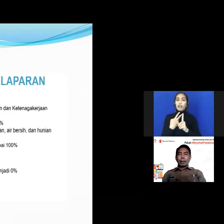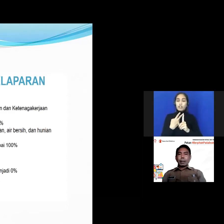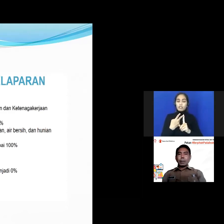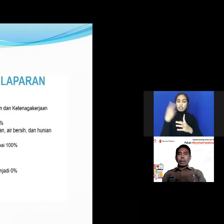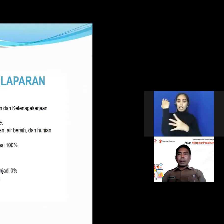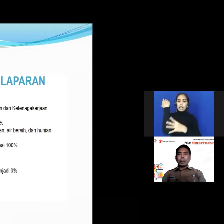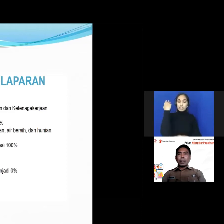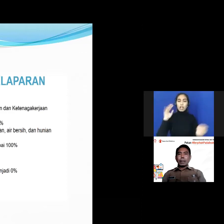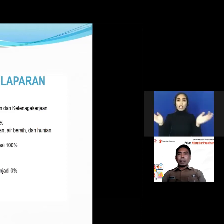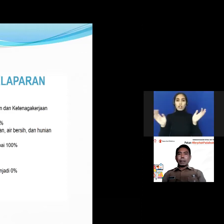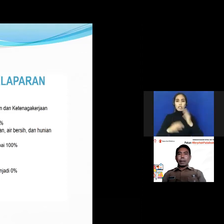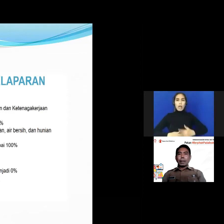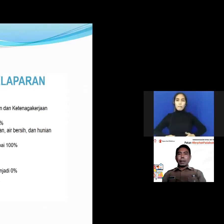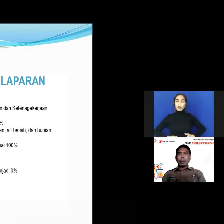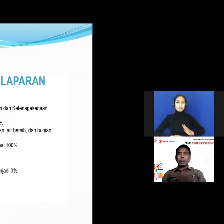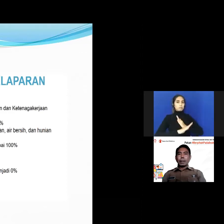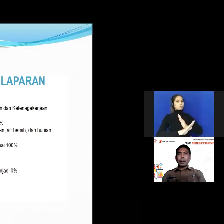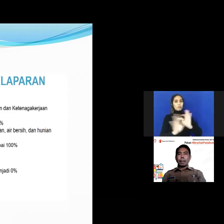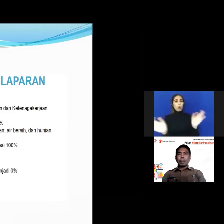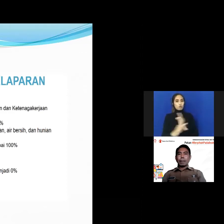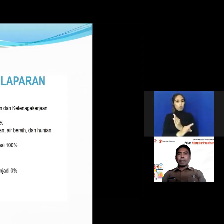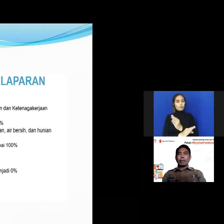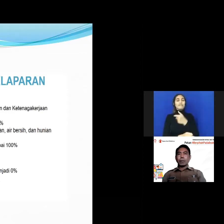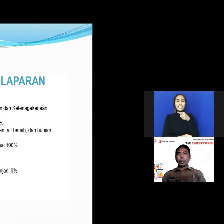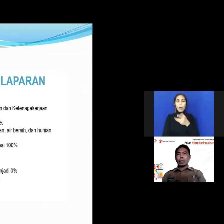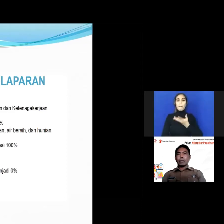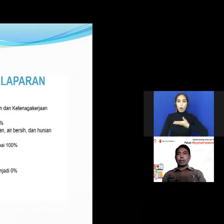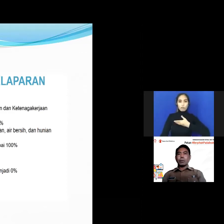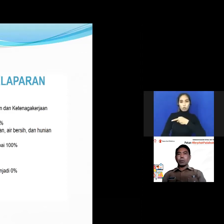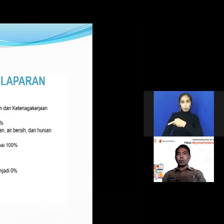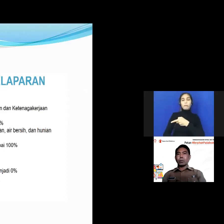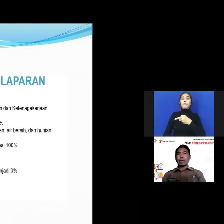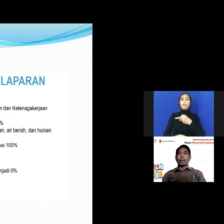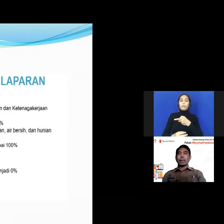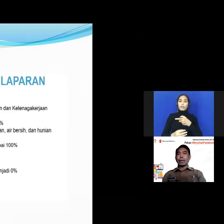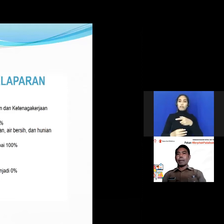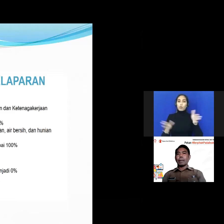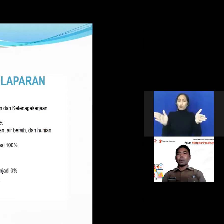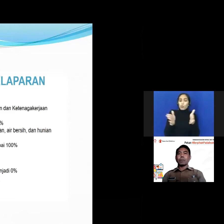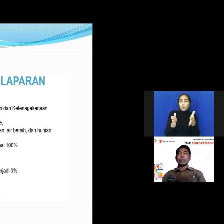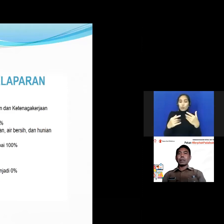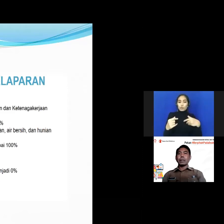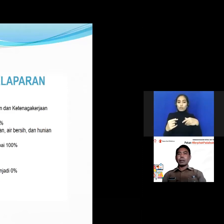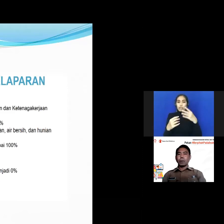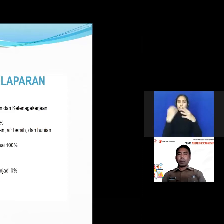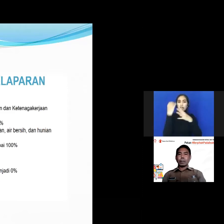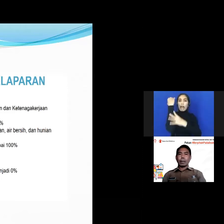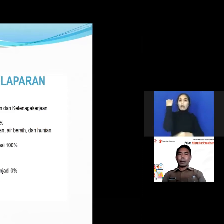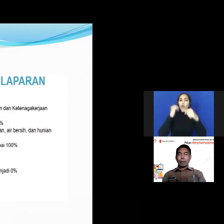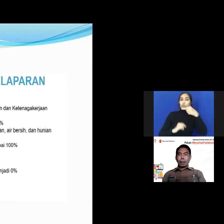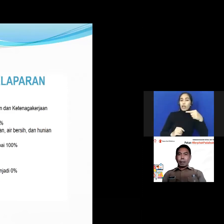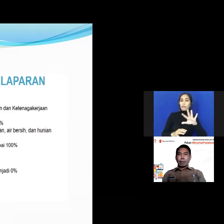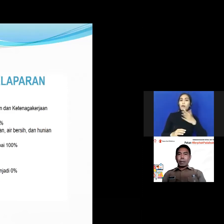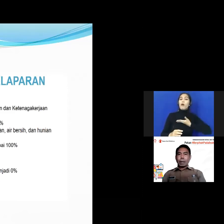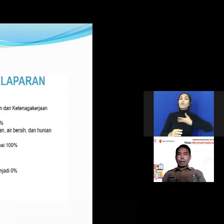itu indikator yang ingin kita capai adalah adanya prevalensi kurang isi kurus stunting anemia turun menjadi 0%